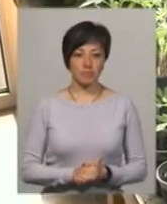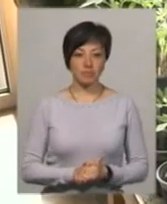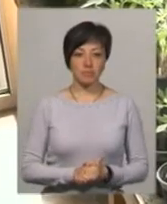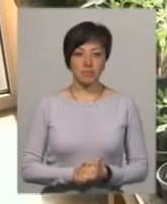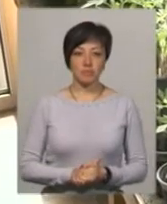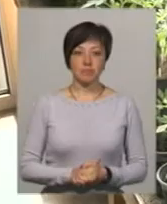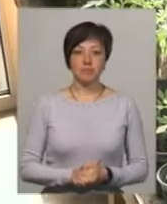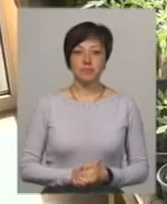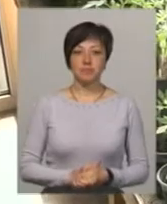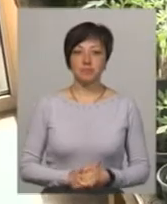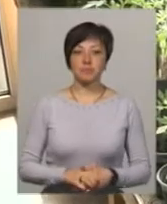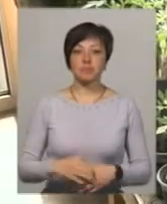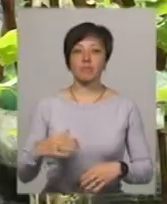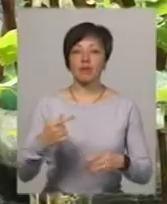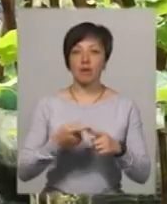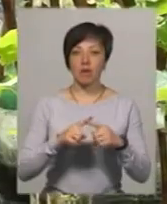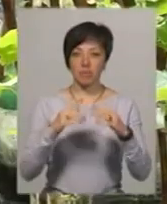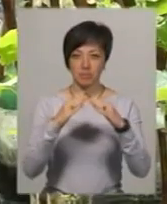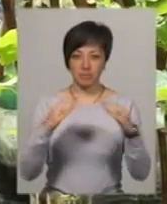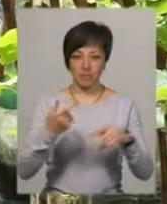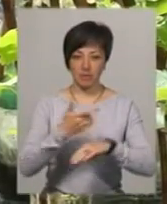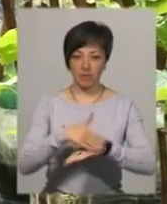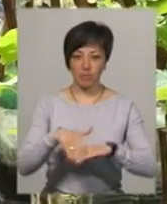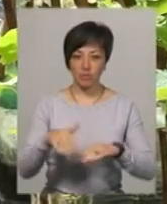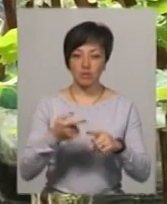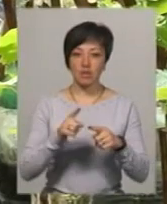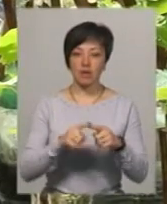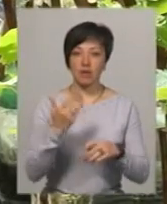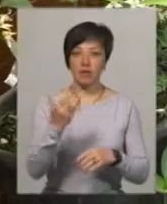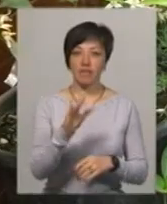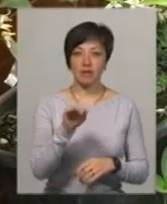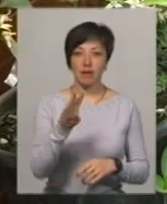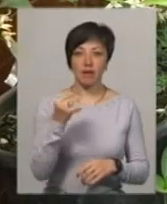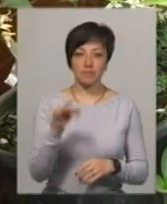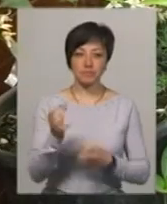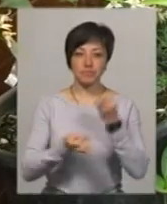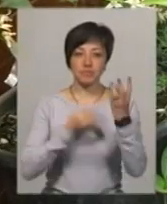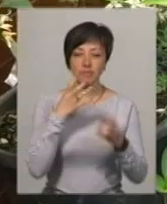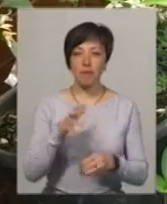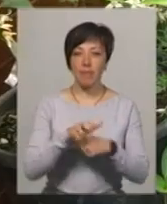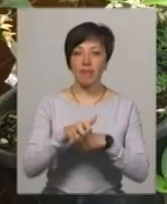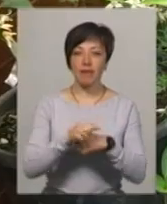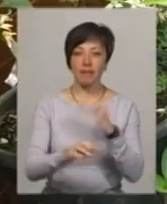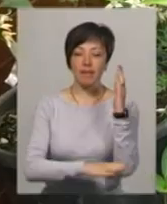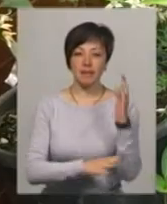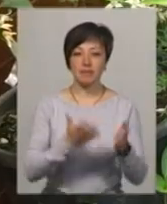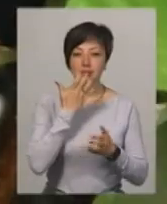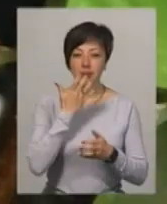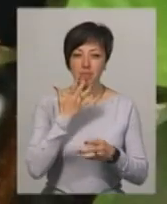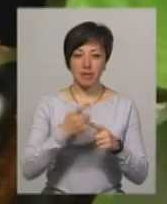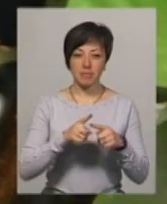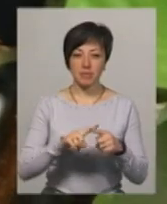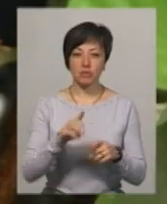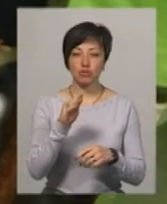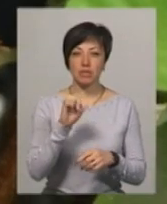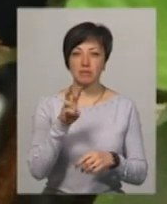На ганку міського будинку дипломованого плодоочівника виноградар Віталія Демянишина саме цвіте мандаринова дерева. Запах цвіту різкий, як у квітів